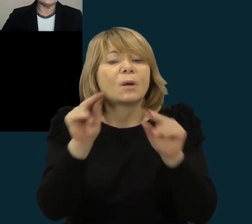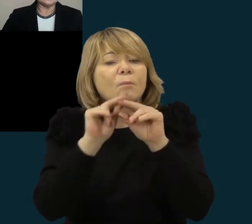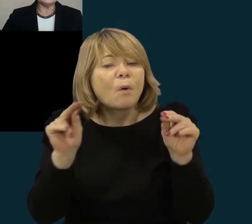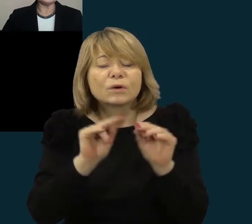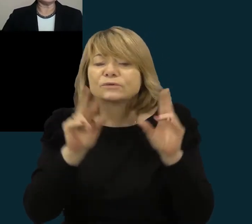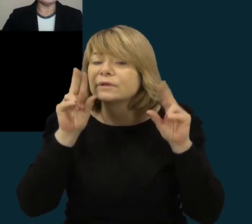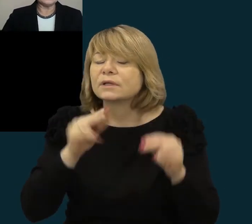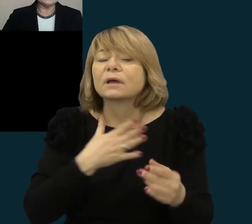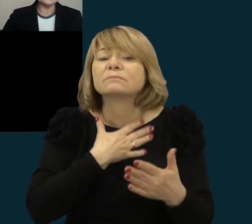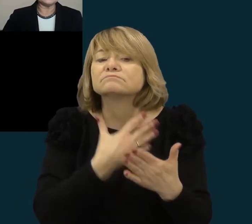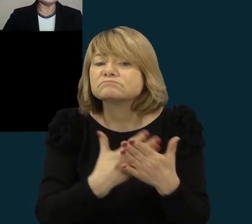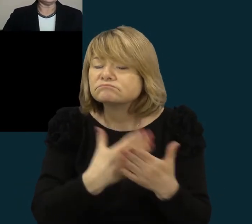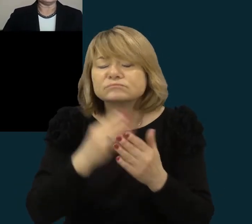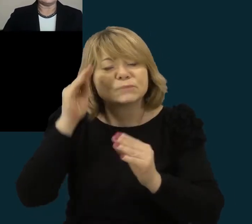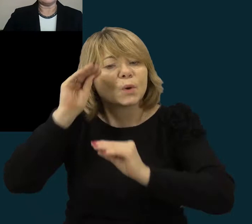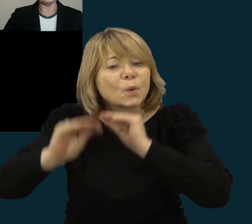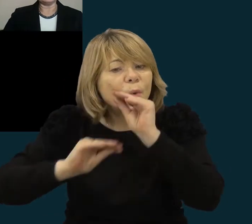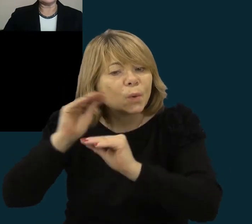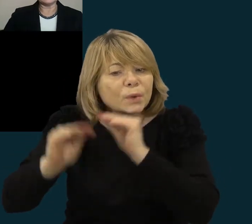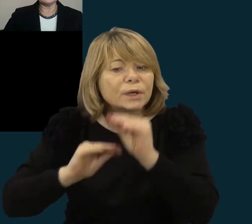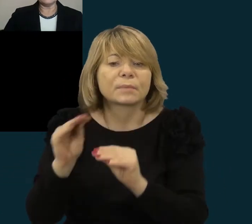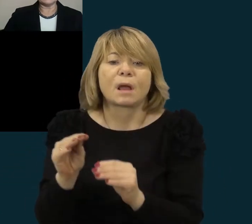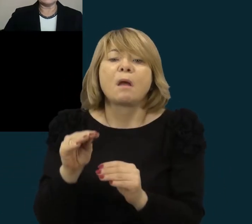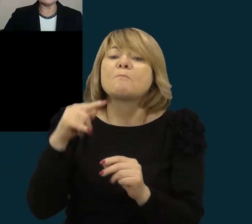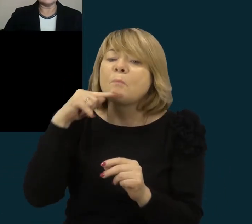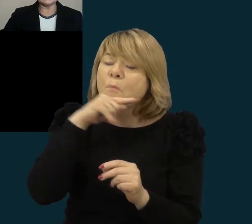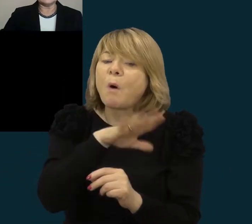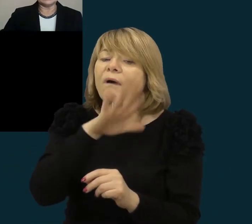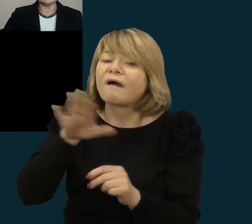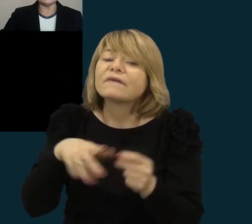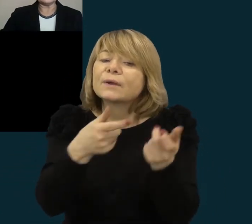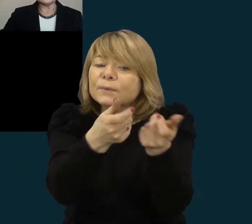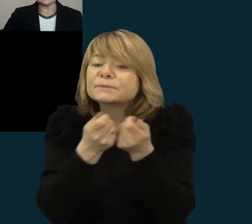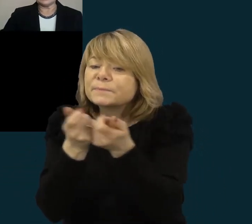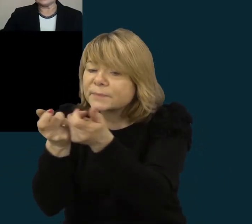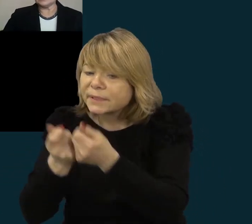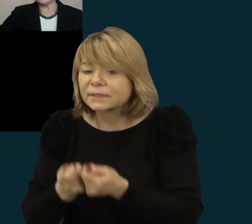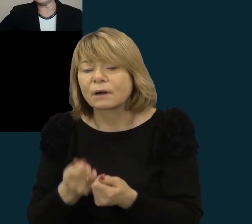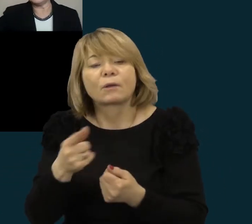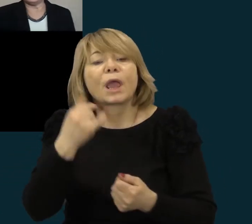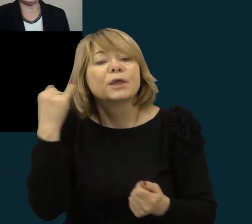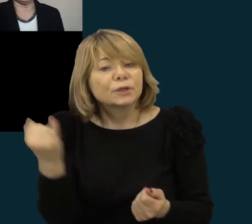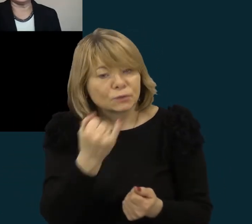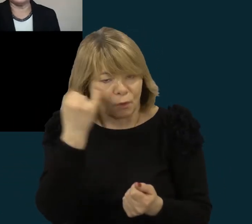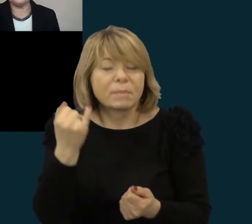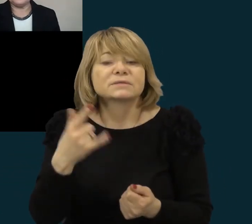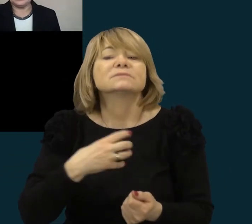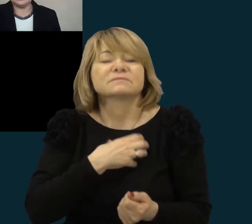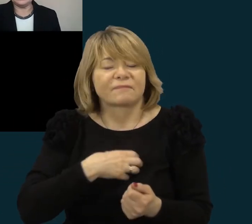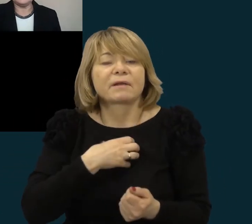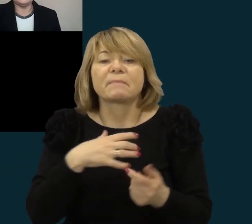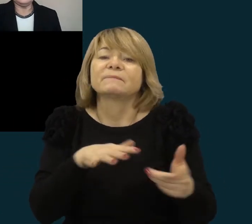iniciatyvus, kūrybiški, įtraukiantis mokinius, atidomis ir prasmingas veiklas.